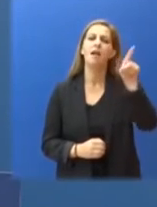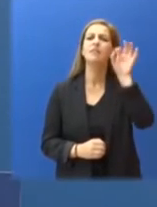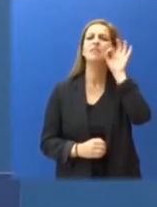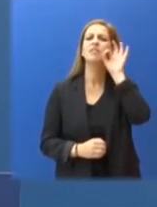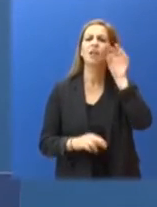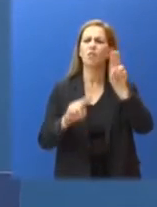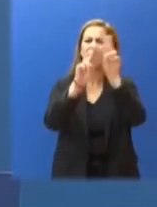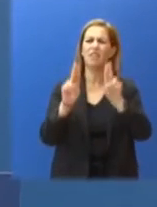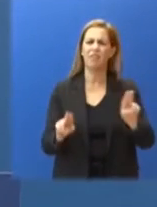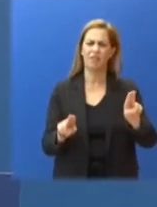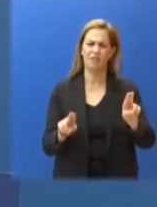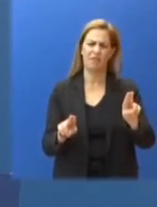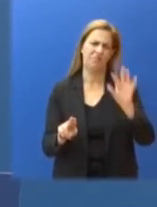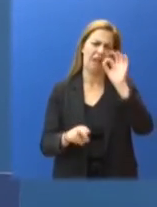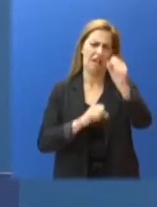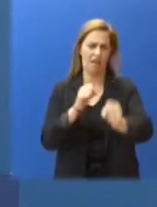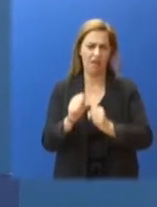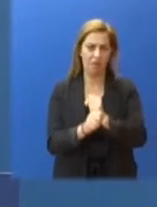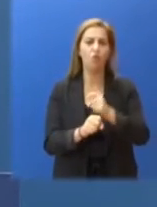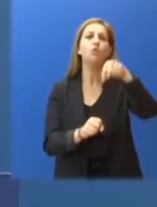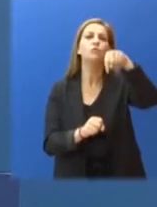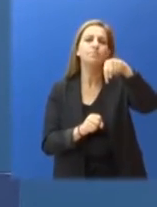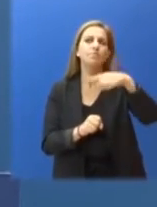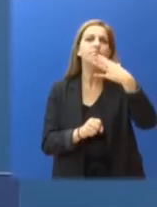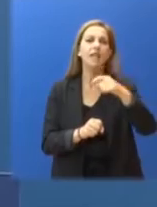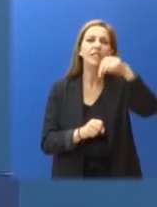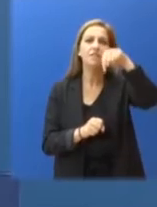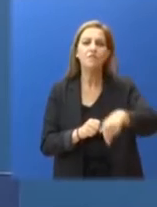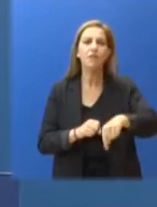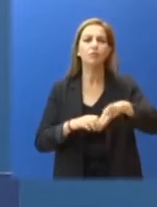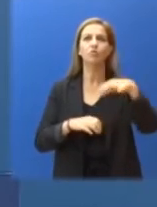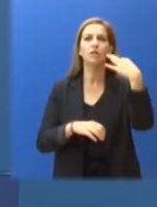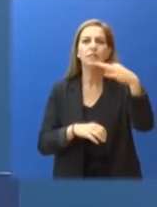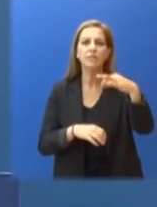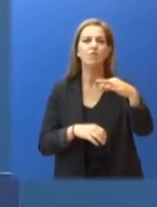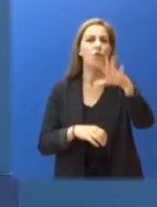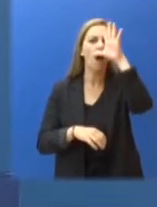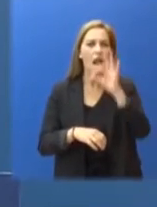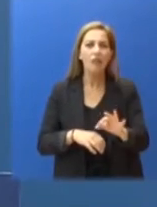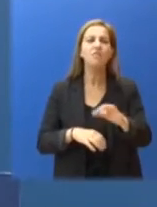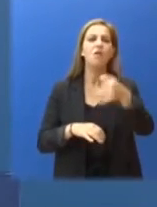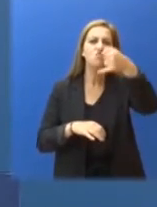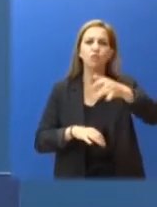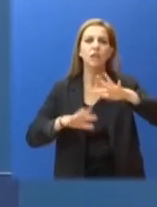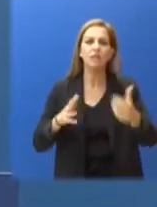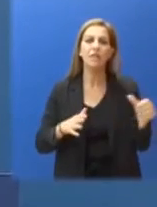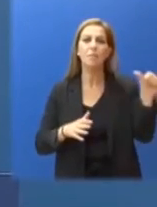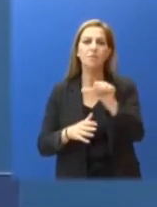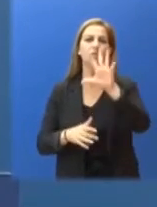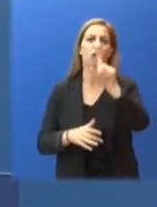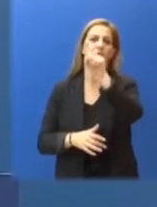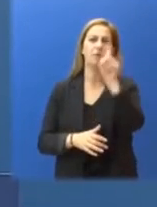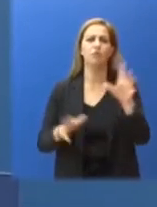ταυτόχρονα ουσιαστική επάνωδό μας στην πληρότητα του βίου, οικονομικού, κοινωνικού, εκπαιδευτικού και ευρύτερα